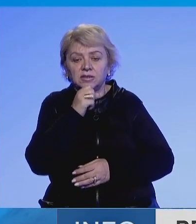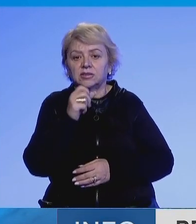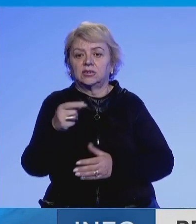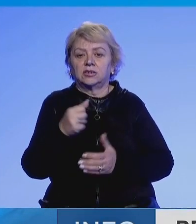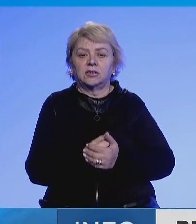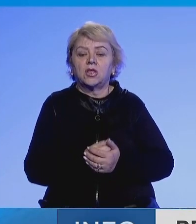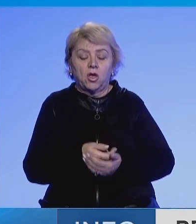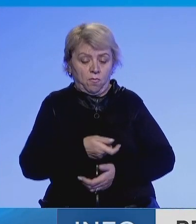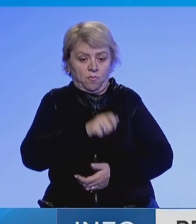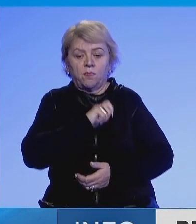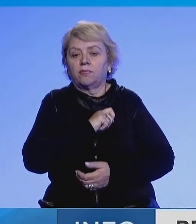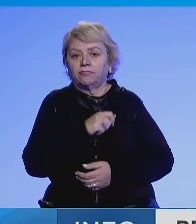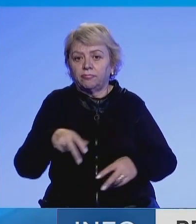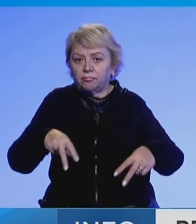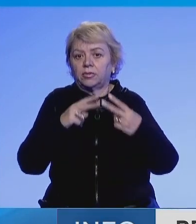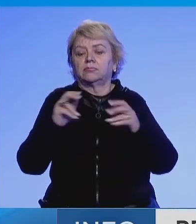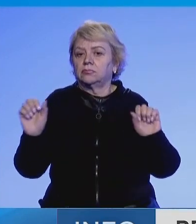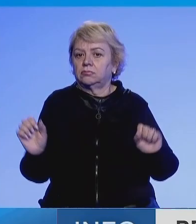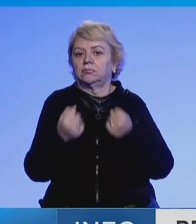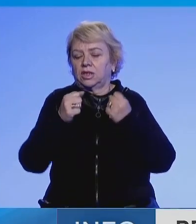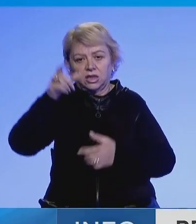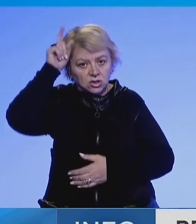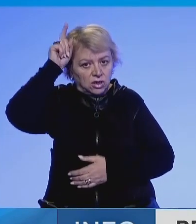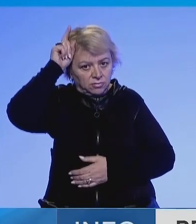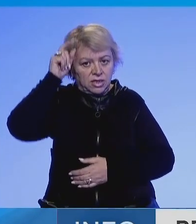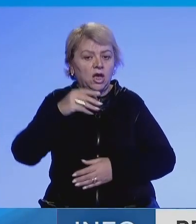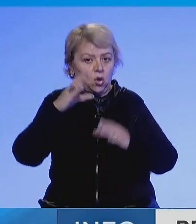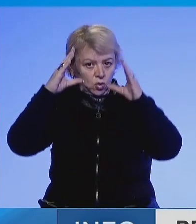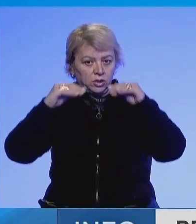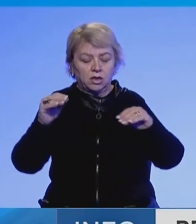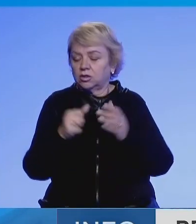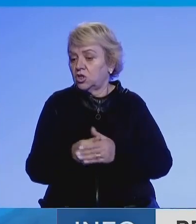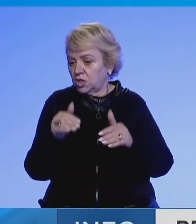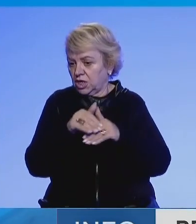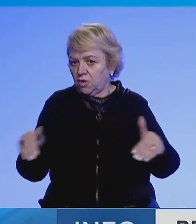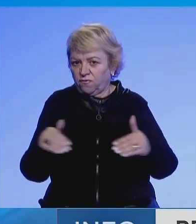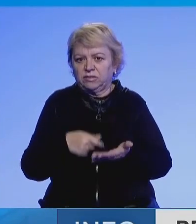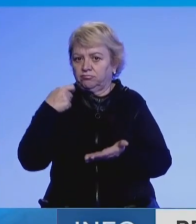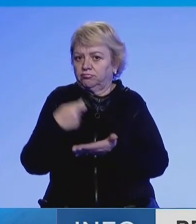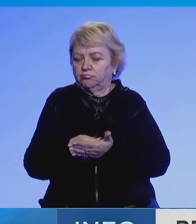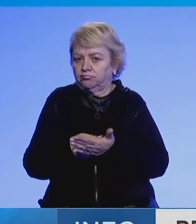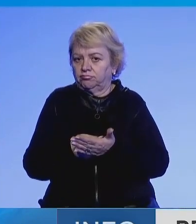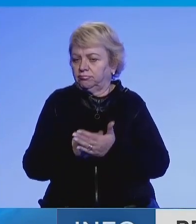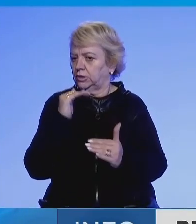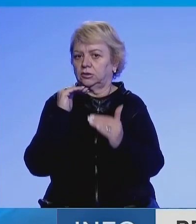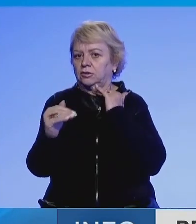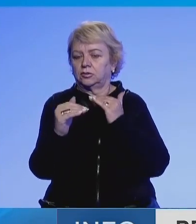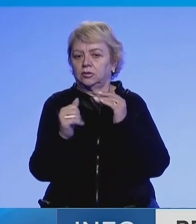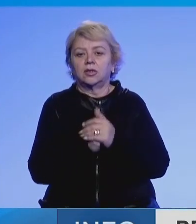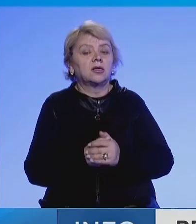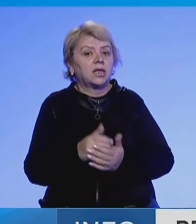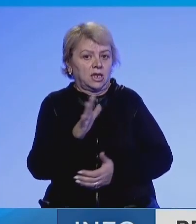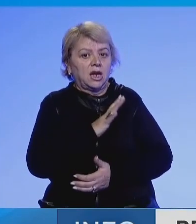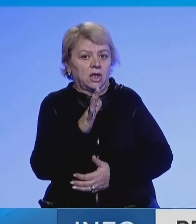shtynë kufirin, ato përbalën me kundështimet të forta nga Gjermania dhe Holanda. Një kufi i qmimit i vendosur politikisht gjithmon kryon